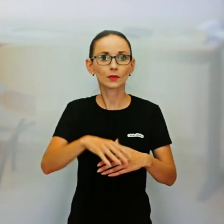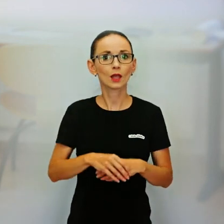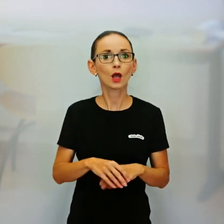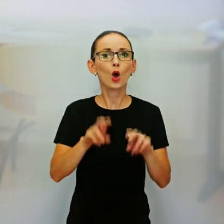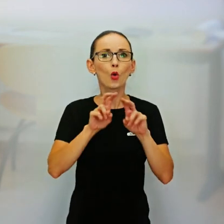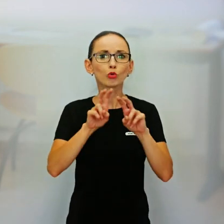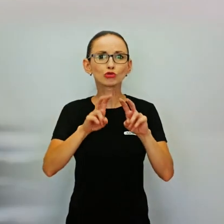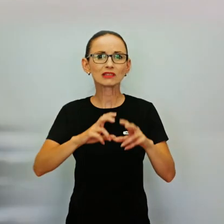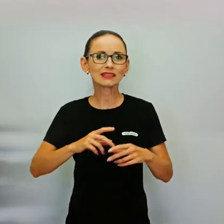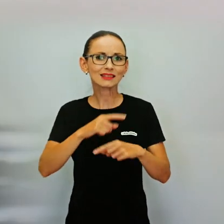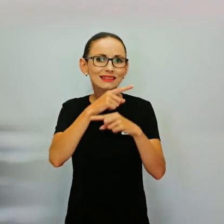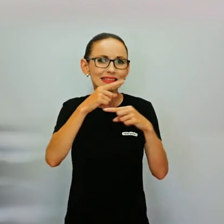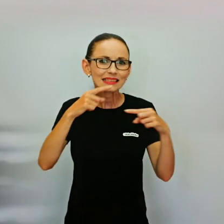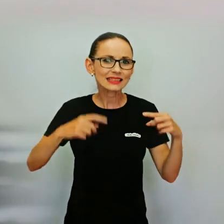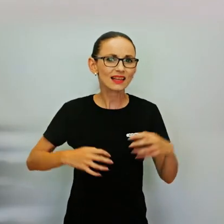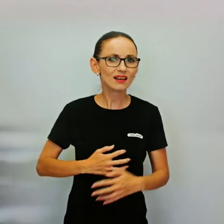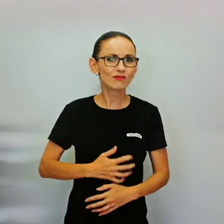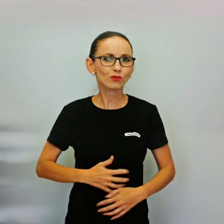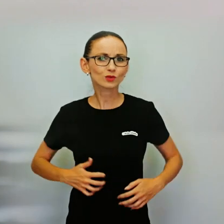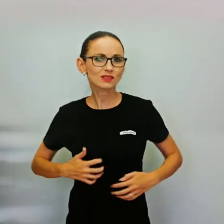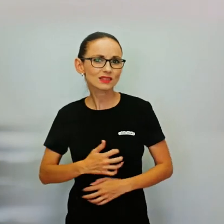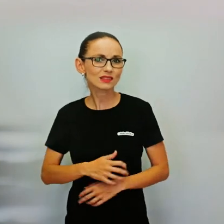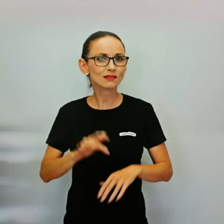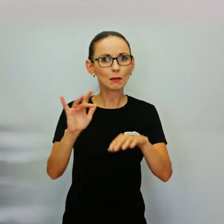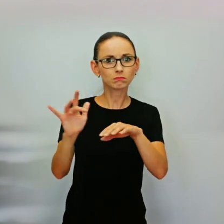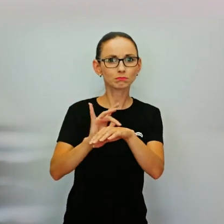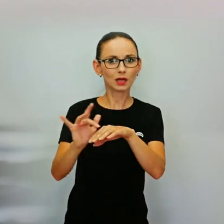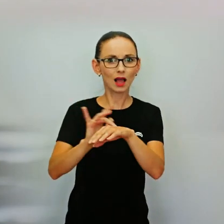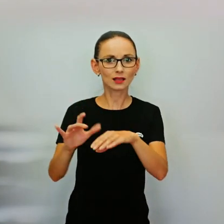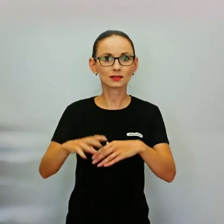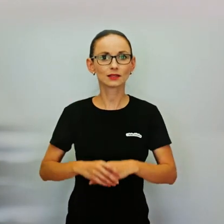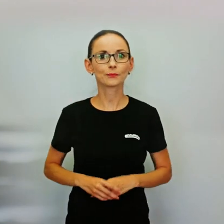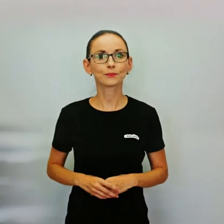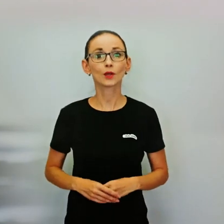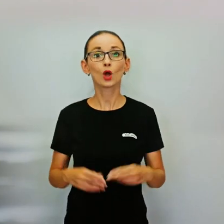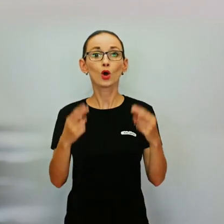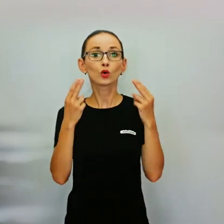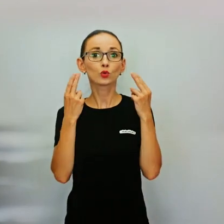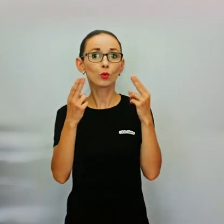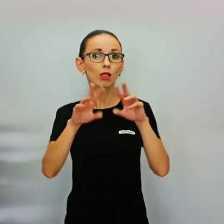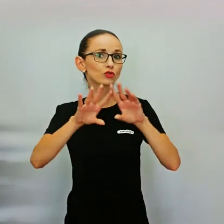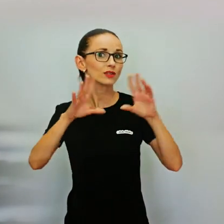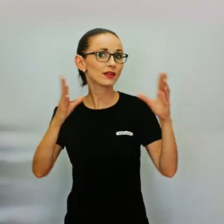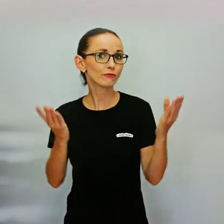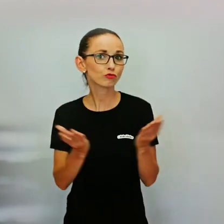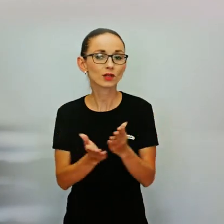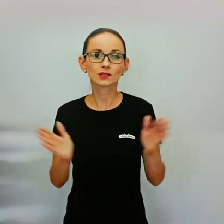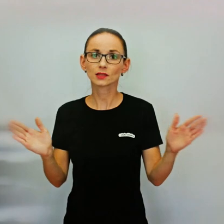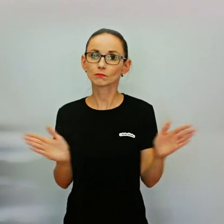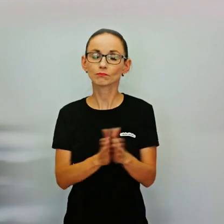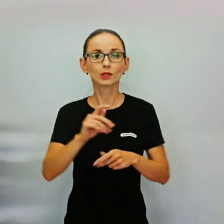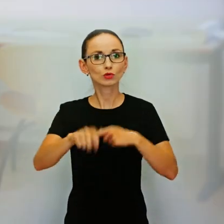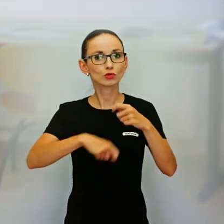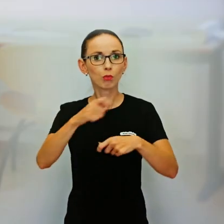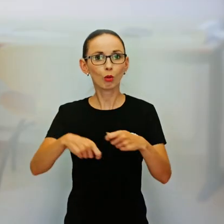riešenie. Ono to riešenie môže prísť úplne, že aj úplne mimo tú danú školu, ale